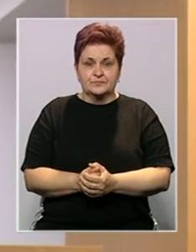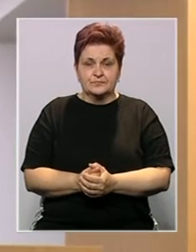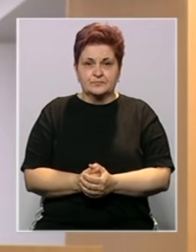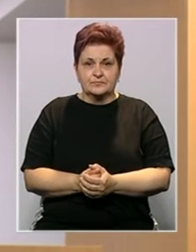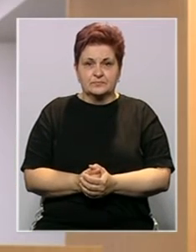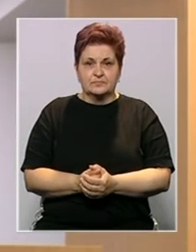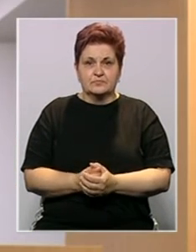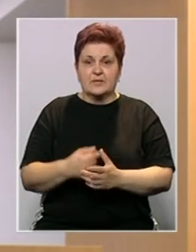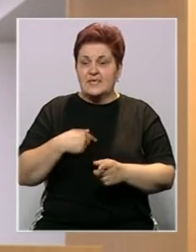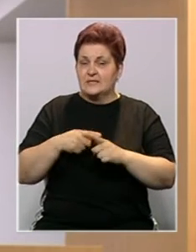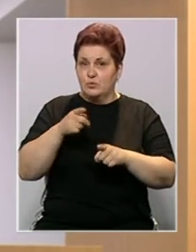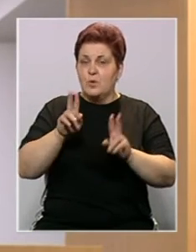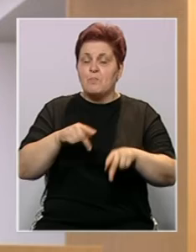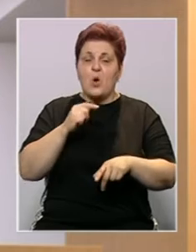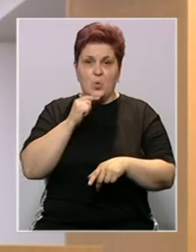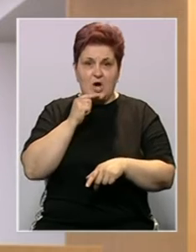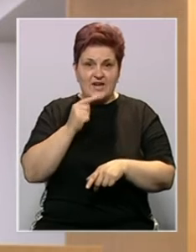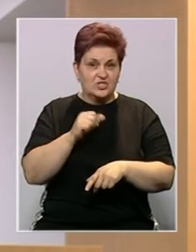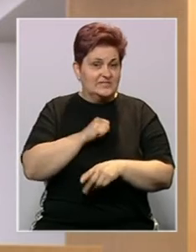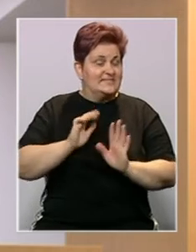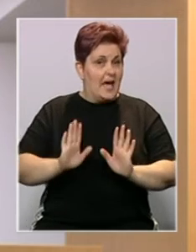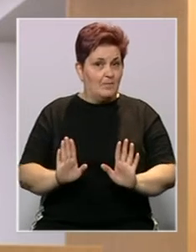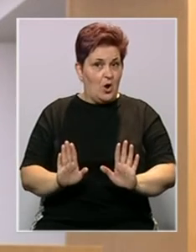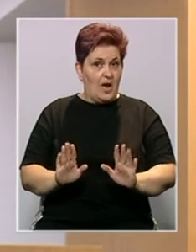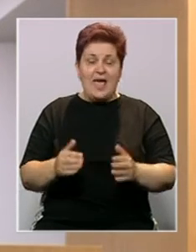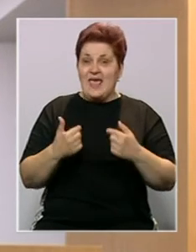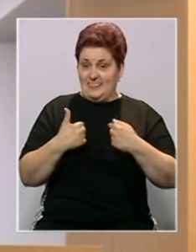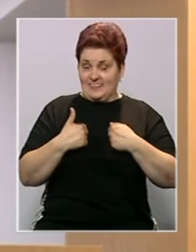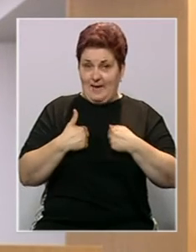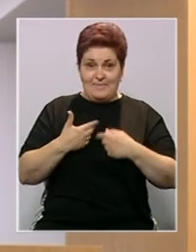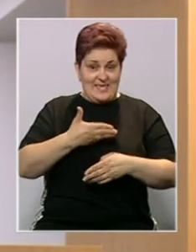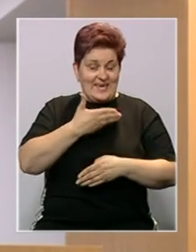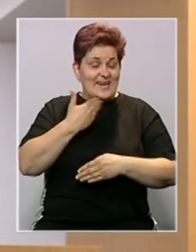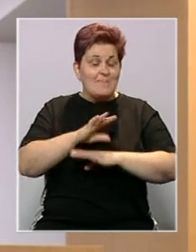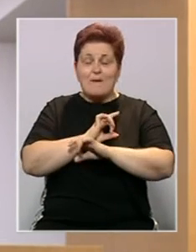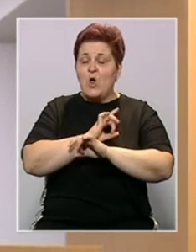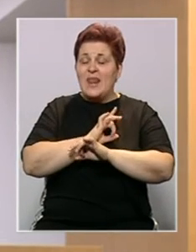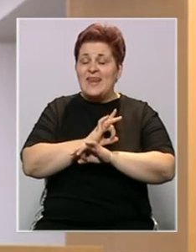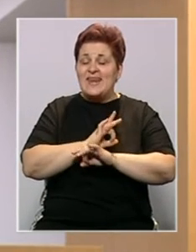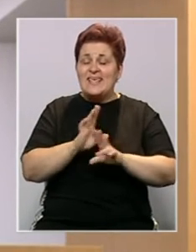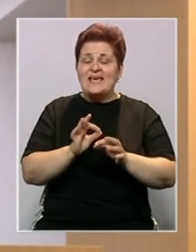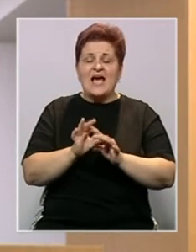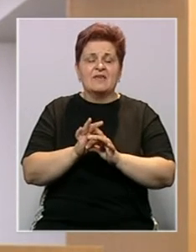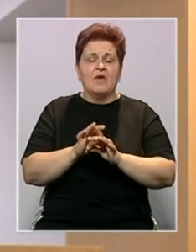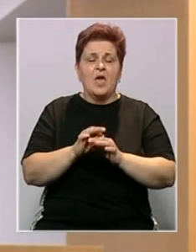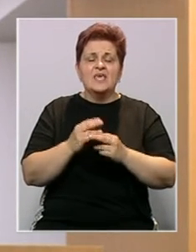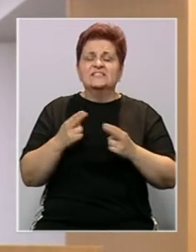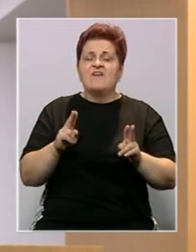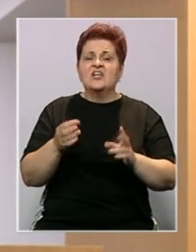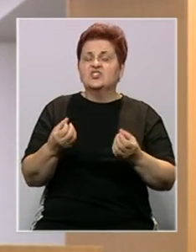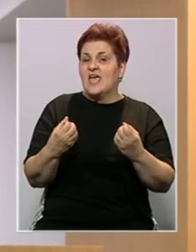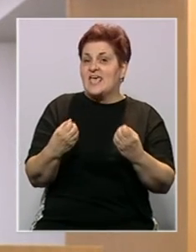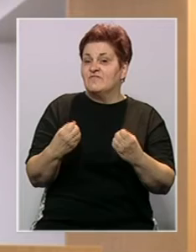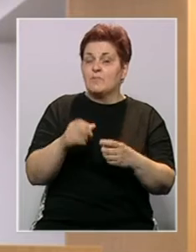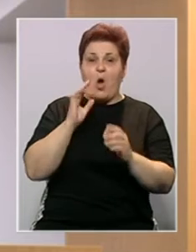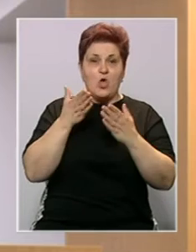Ja tim povodom mogu kazati samo da mi ne imamo nikakve zvanične informacije